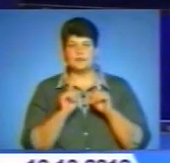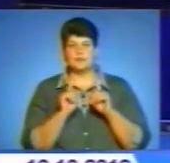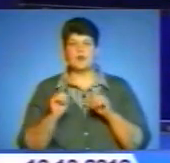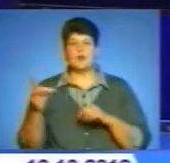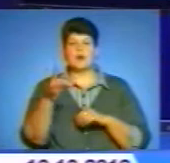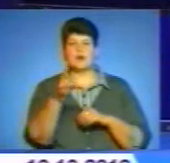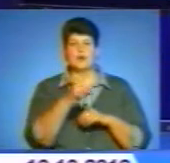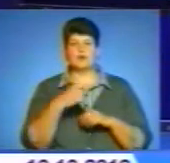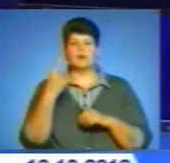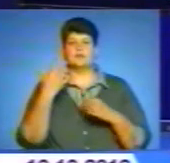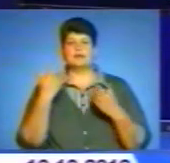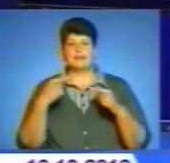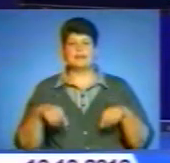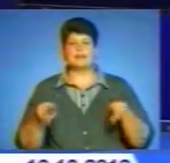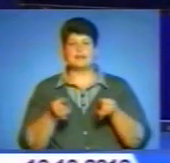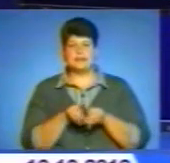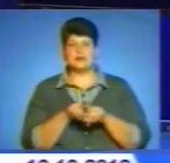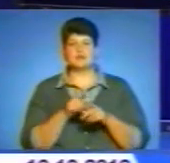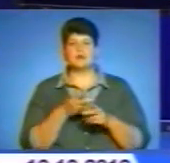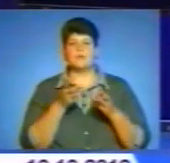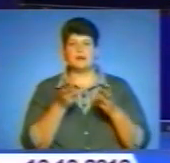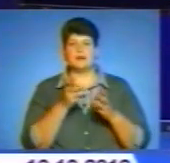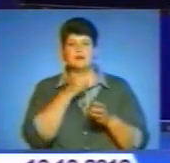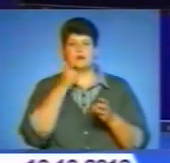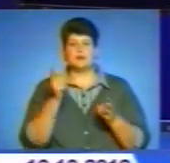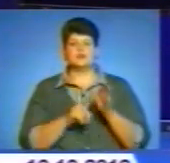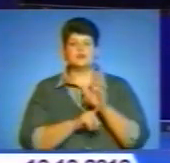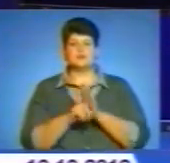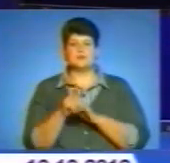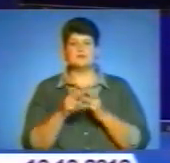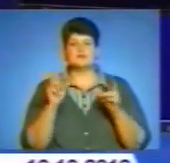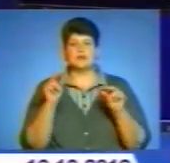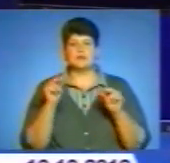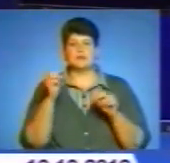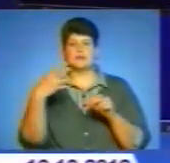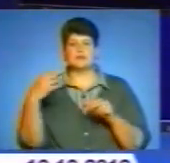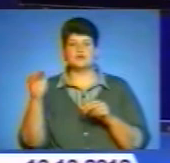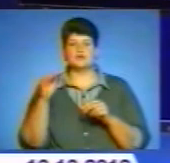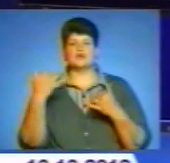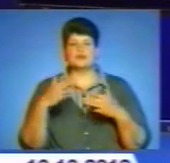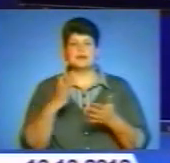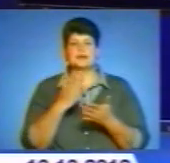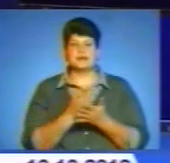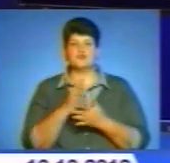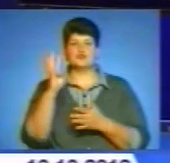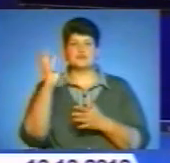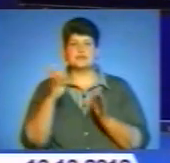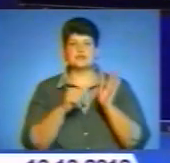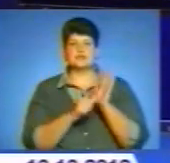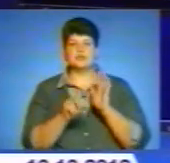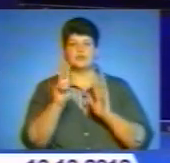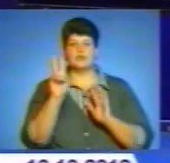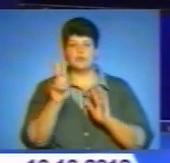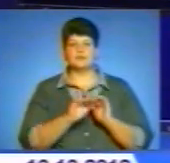Тернопільської міської ради. У районах області теж опалювальний сезон розпочався. За даними, на